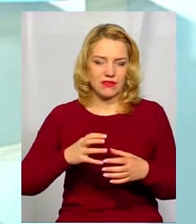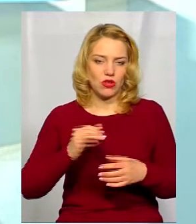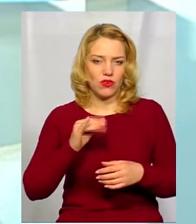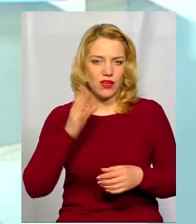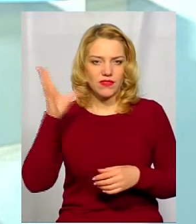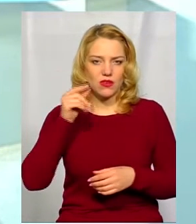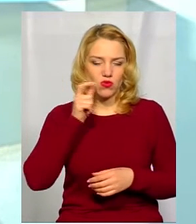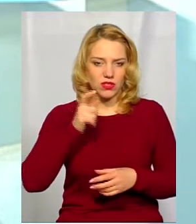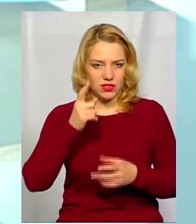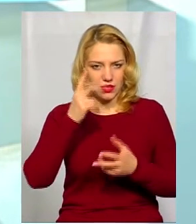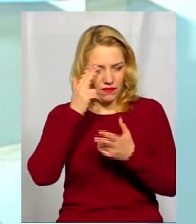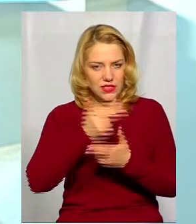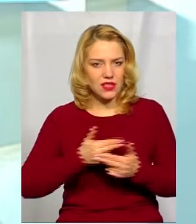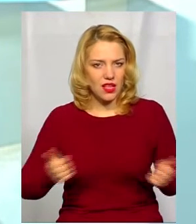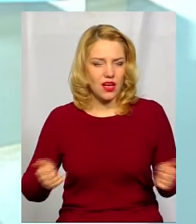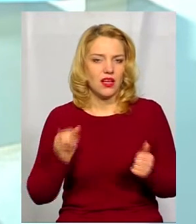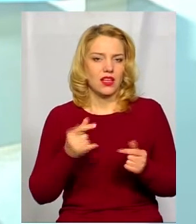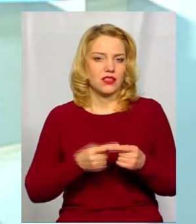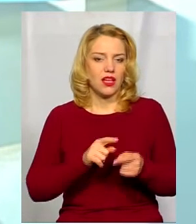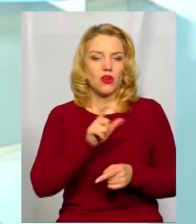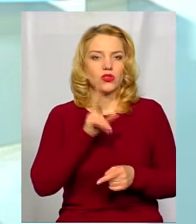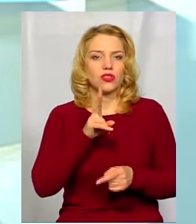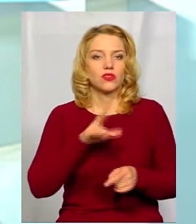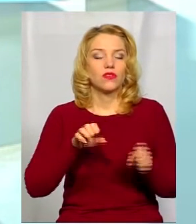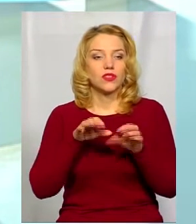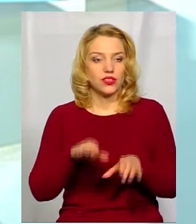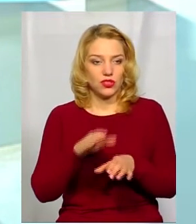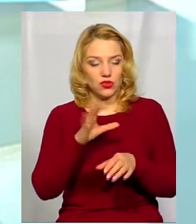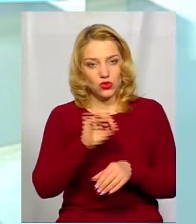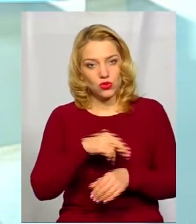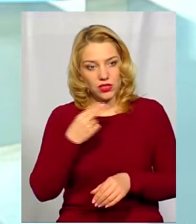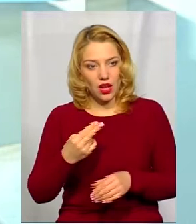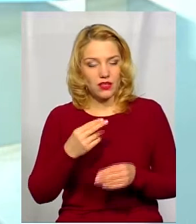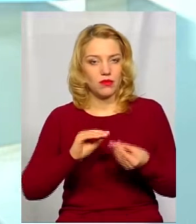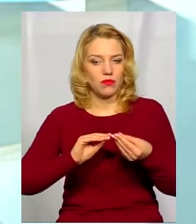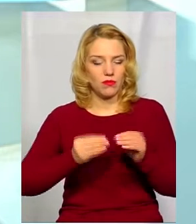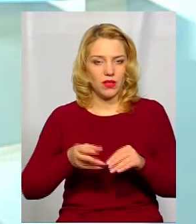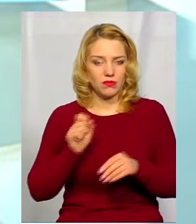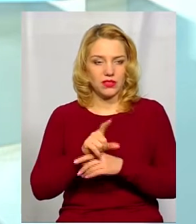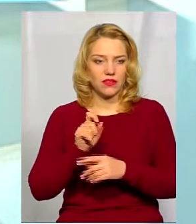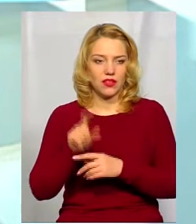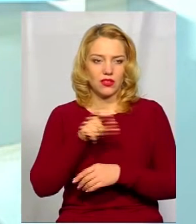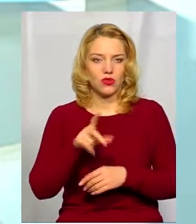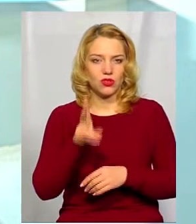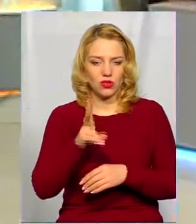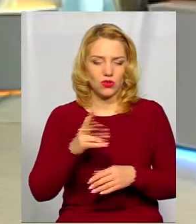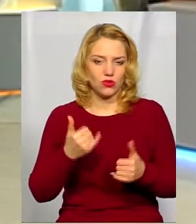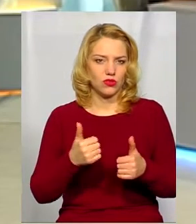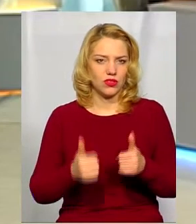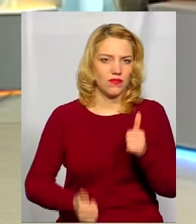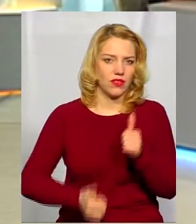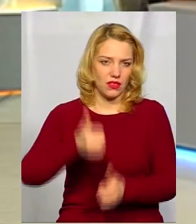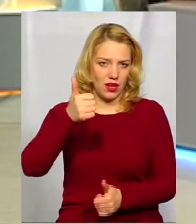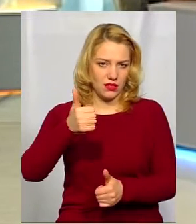своєї справи, як люди, які вирішують різні соціальні проблеми, завдання, люди, які сьогодні в тренді,